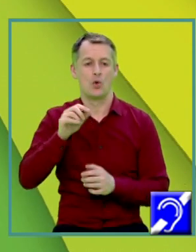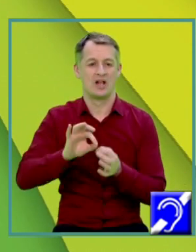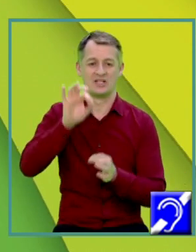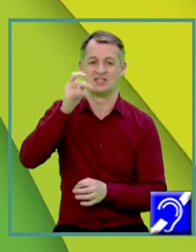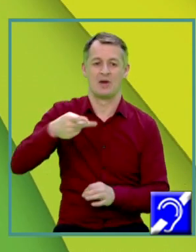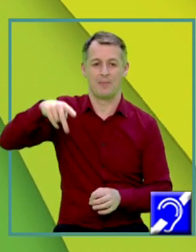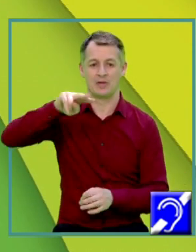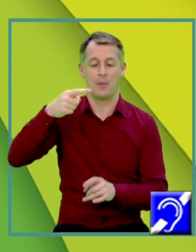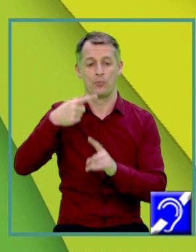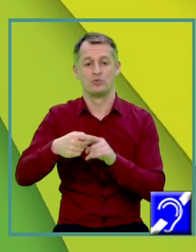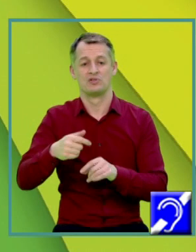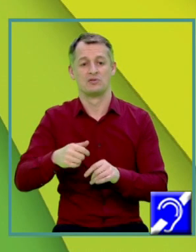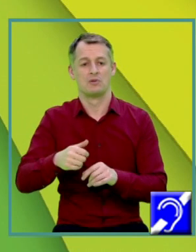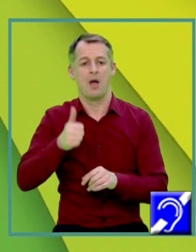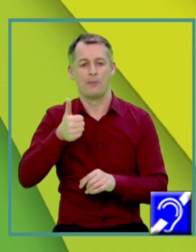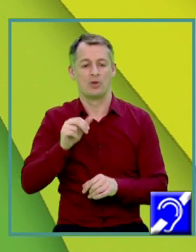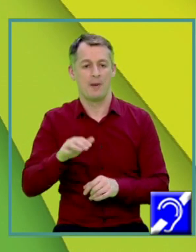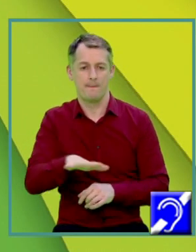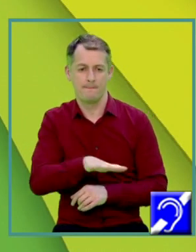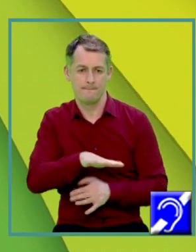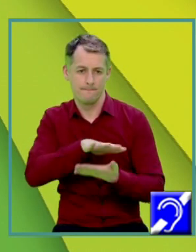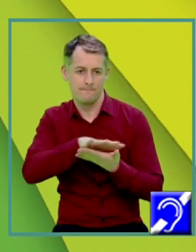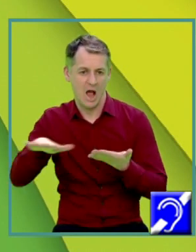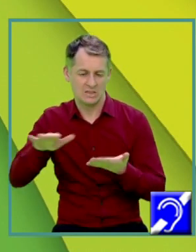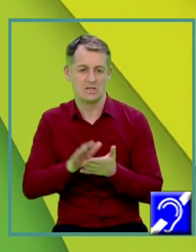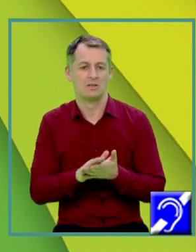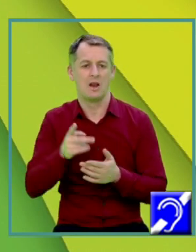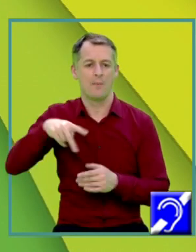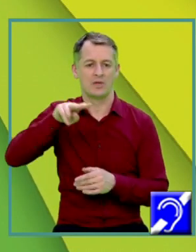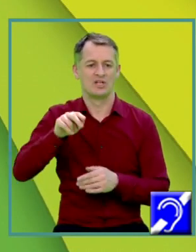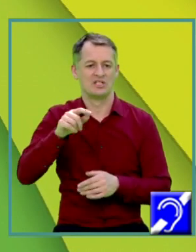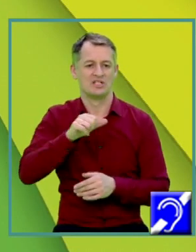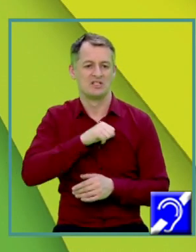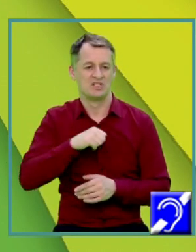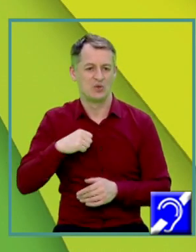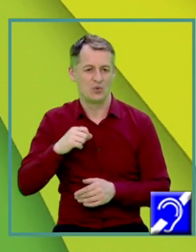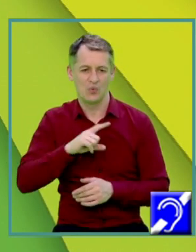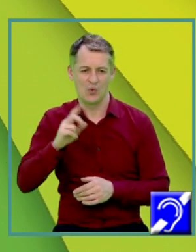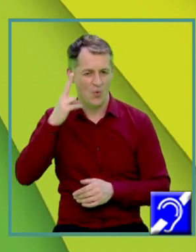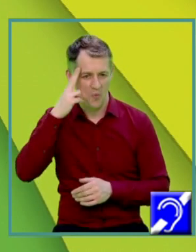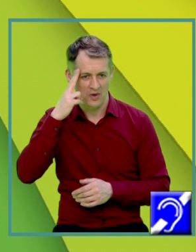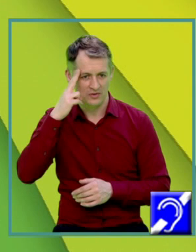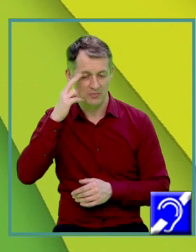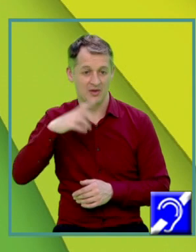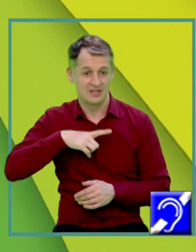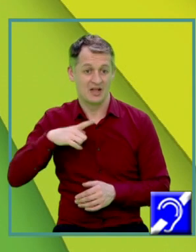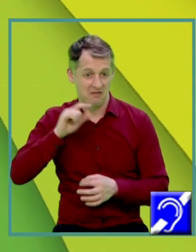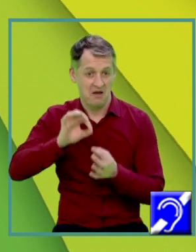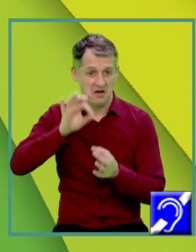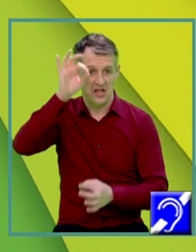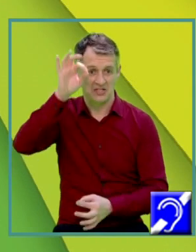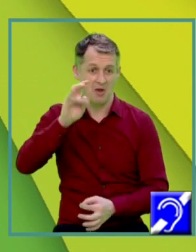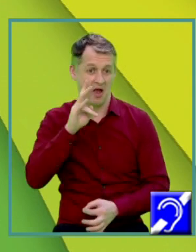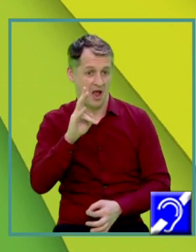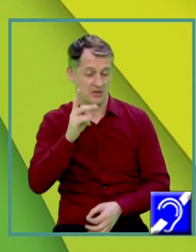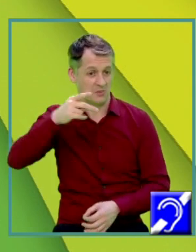plus apotema bazei la pătrat Singurul pe care nu-l cunoaștem este H pătrat Și atunci un termen